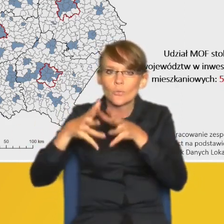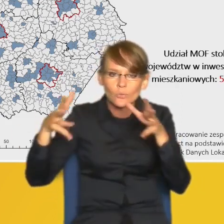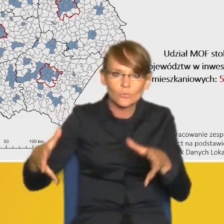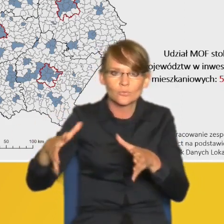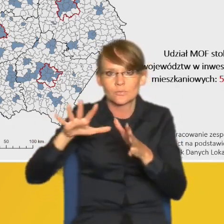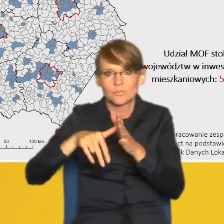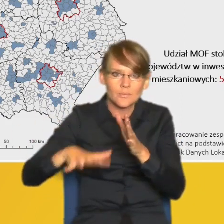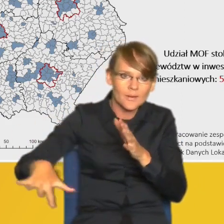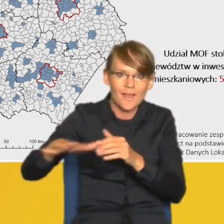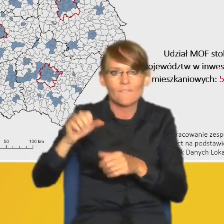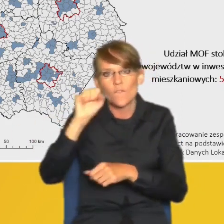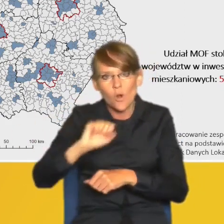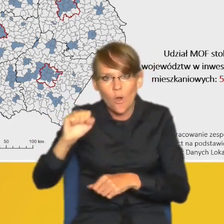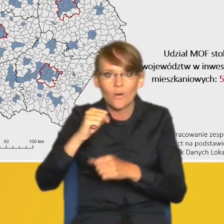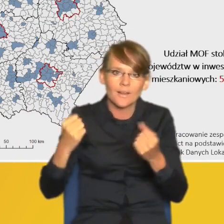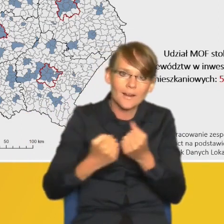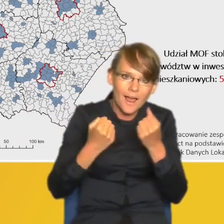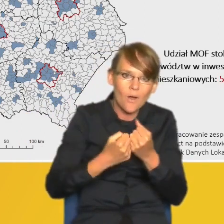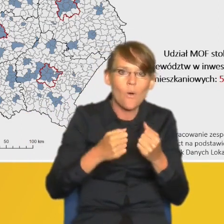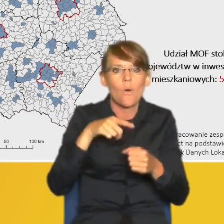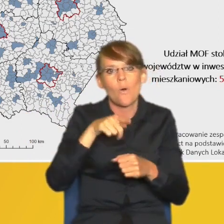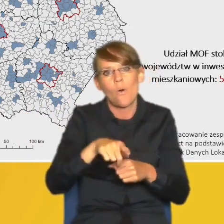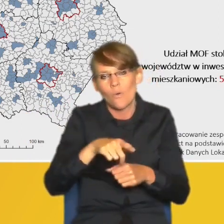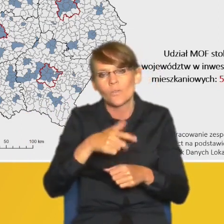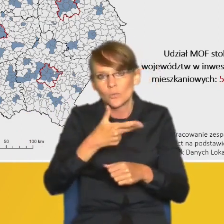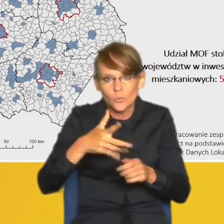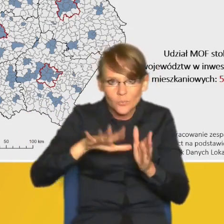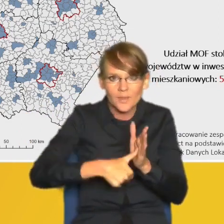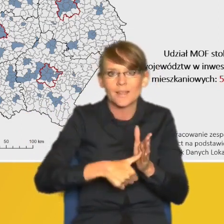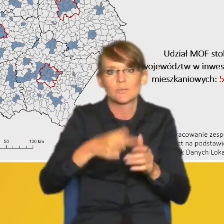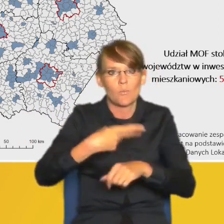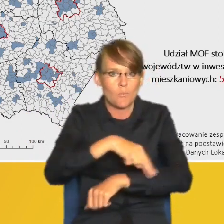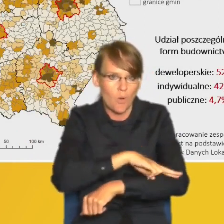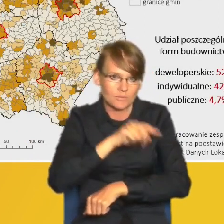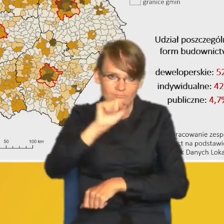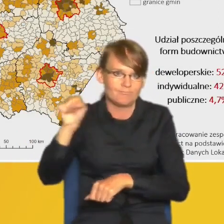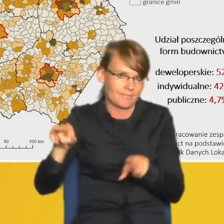więc wrocławskiej, krakowskiej, trójmiejskiej i poznańskiej.